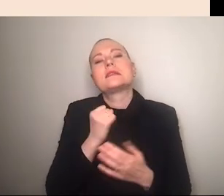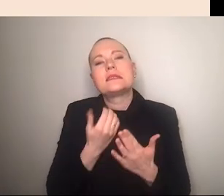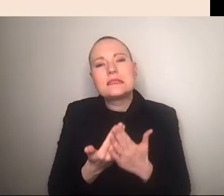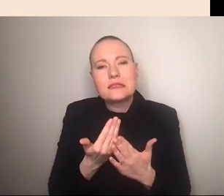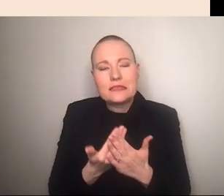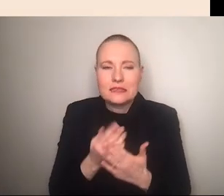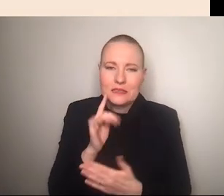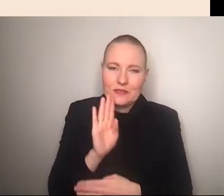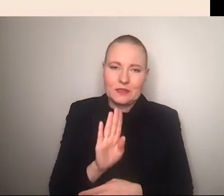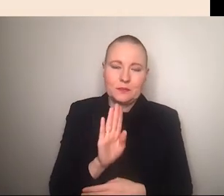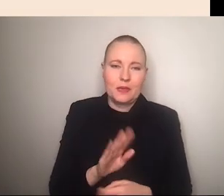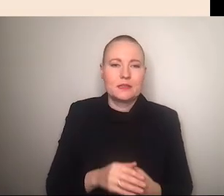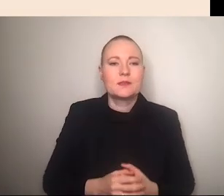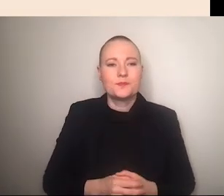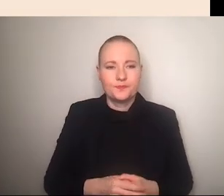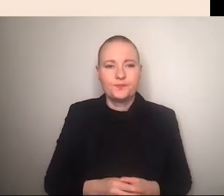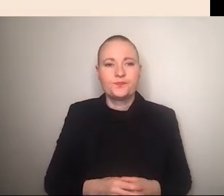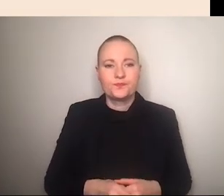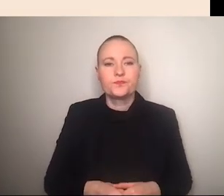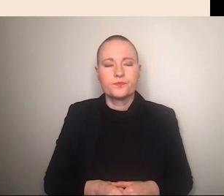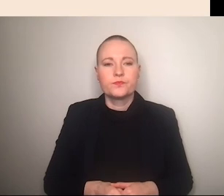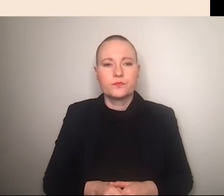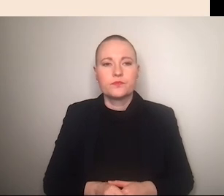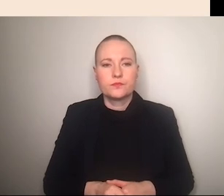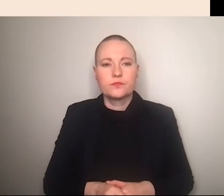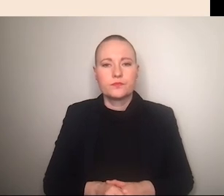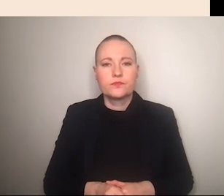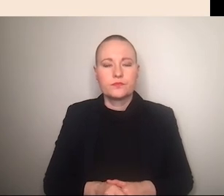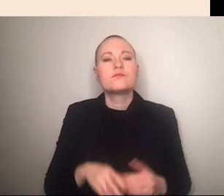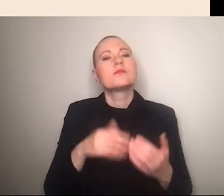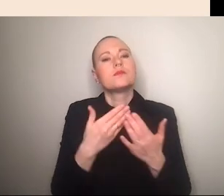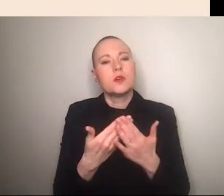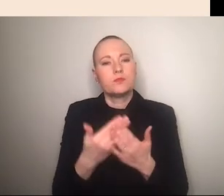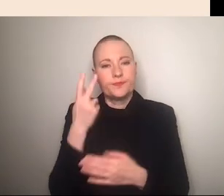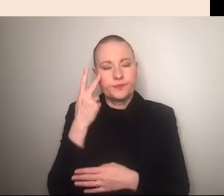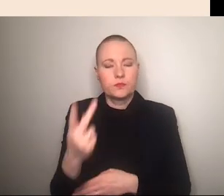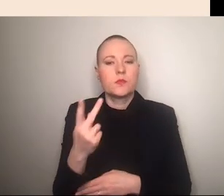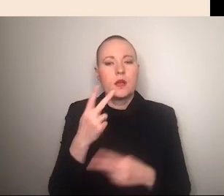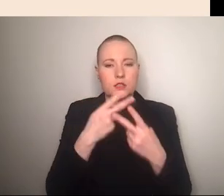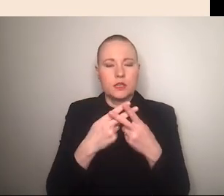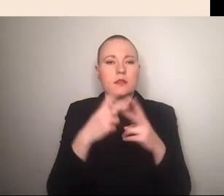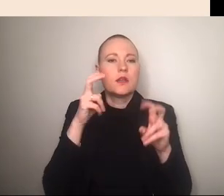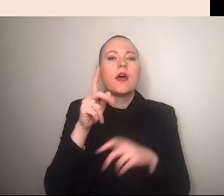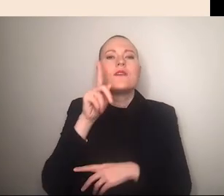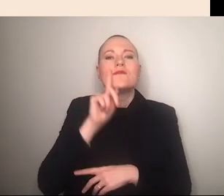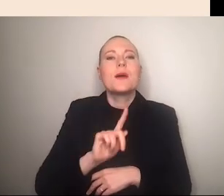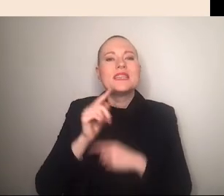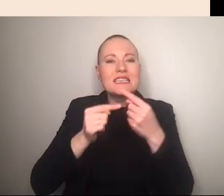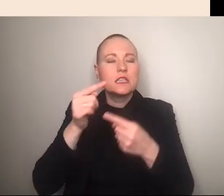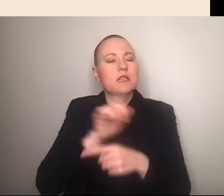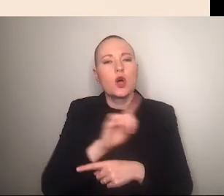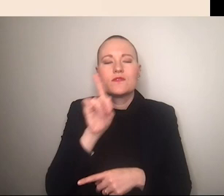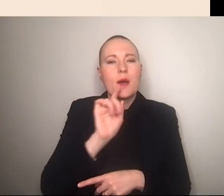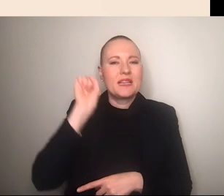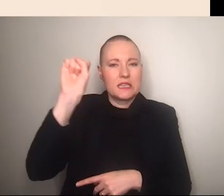eingangs auch schon mal meinte genau hier sehen wir nämlich zum beispiel wie der hashtag femininity not feminism verwendung findet